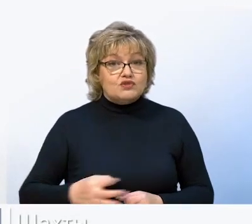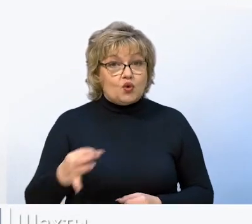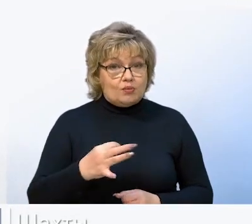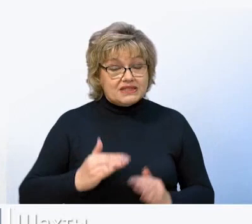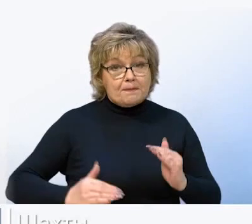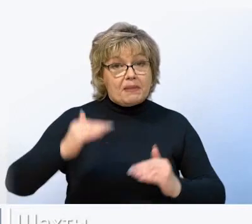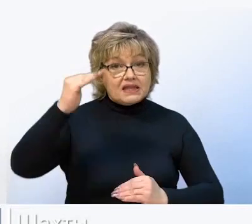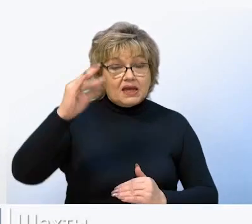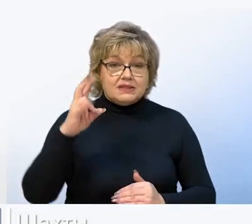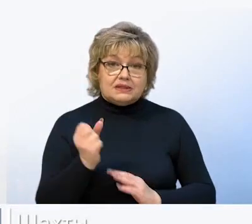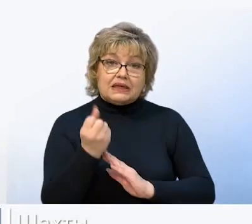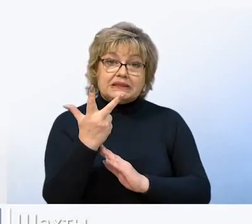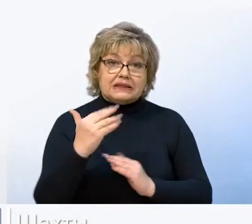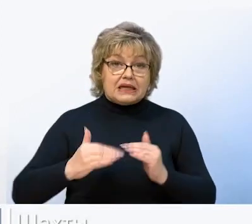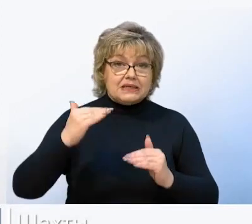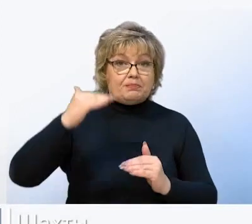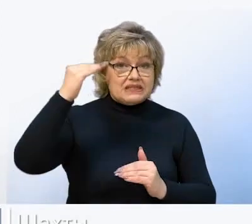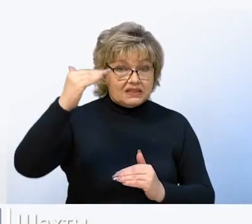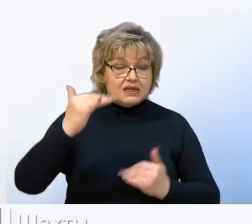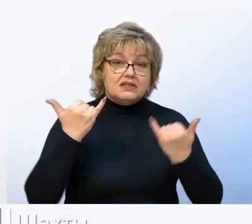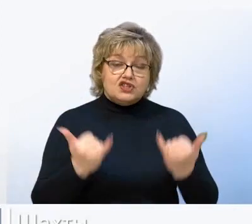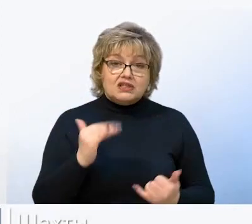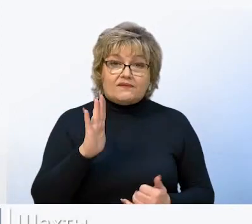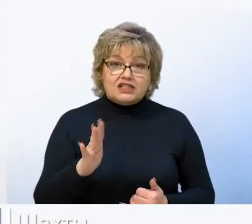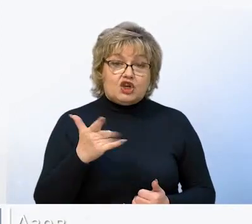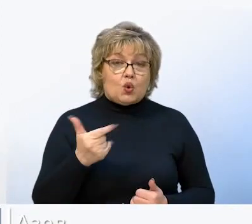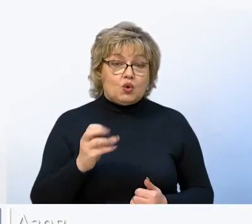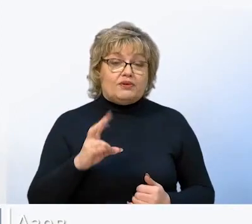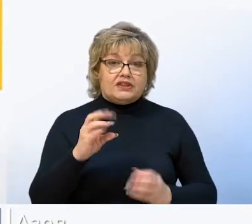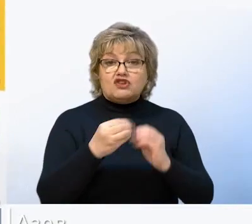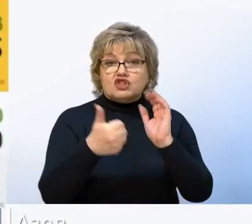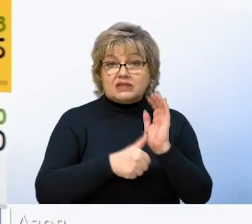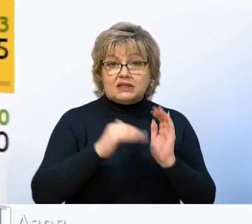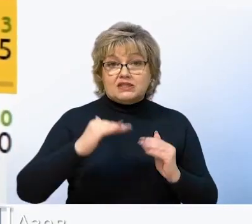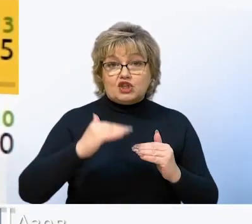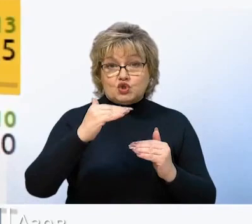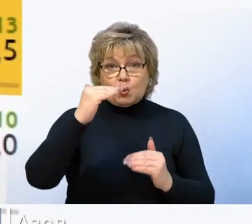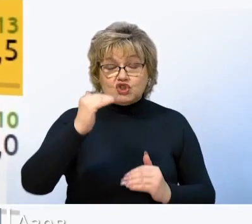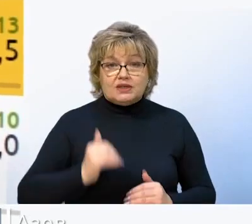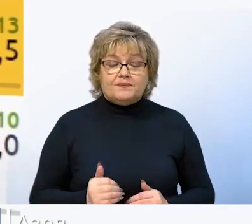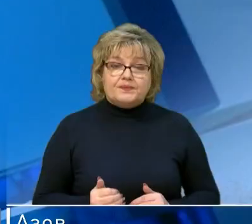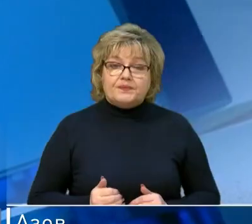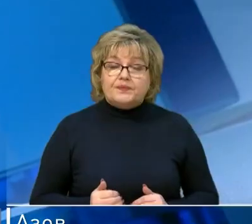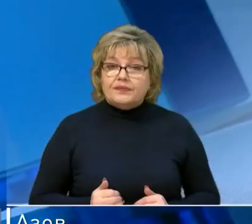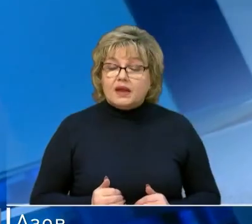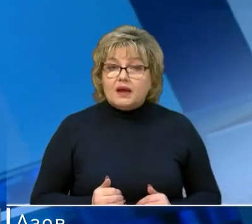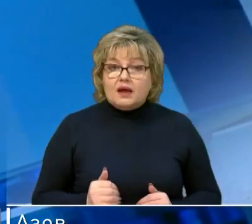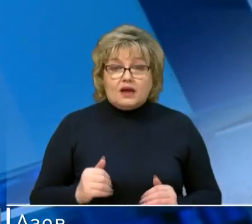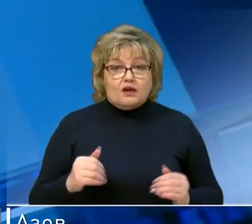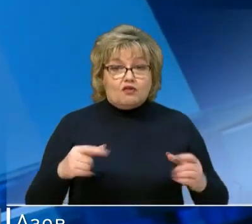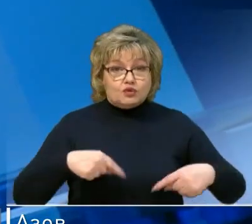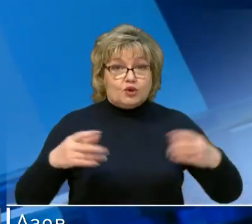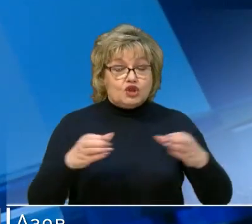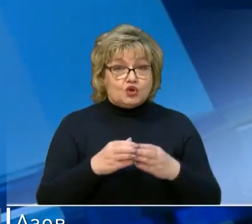области поднялся на 13 позиций. Сейчас Василий Голубев на 16-й строчке. Футбольный клуб